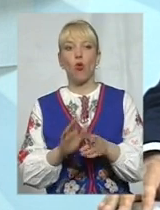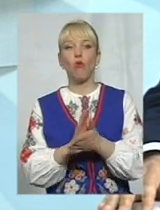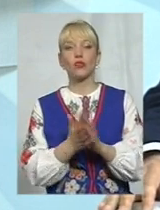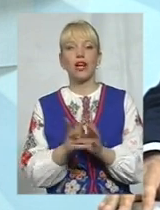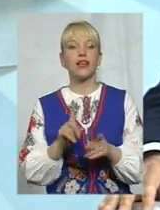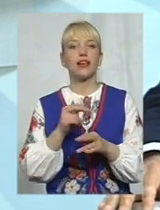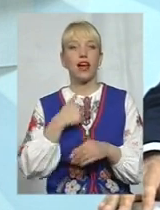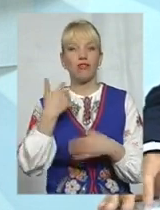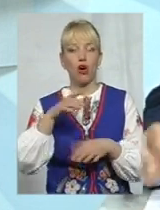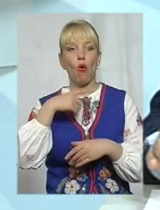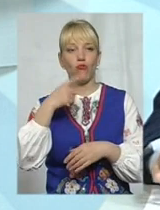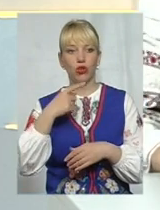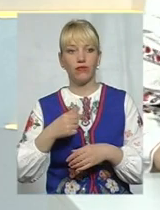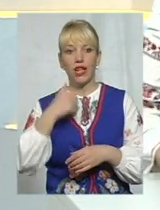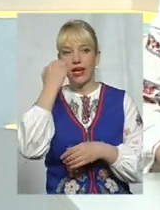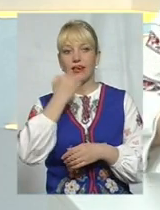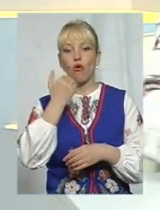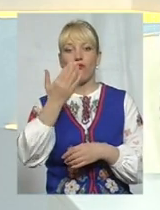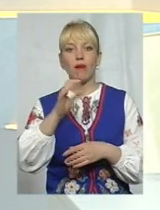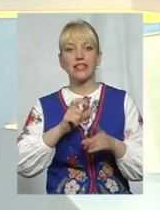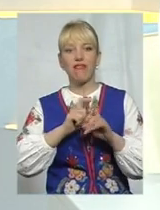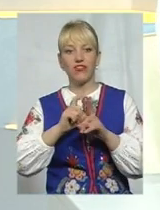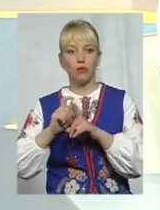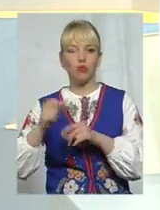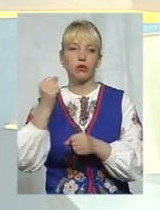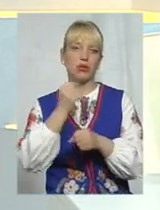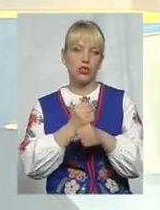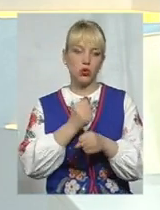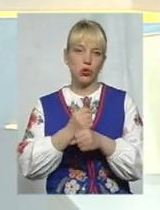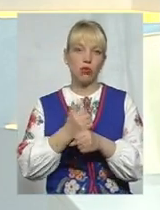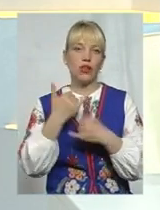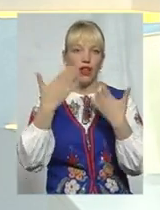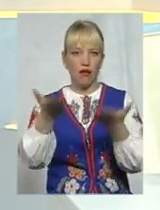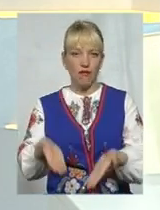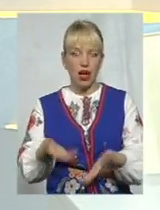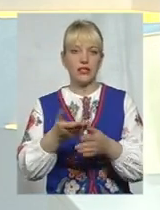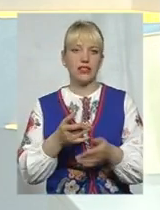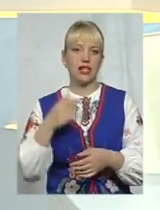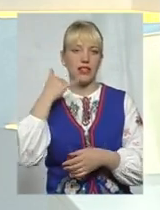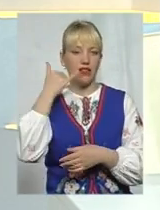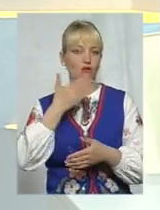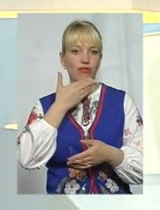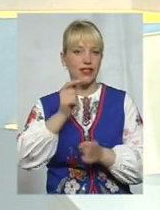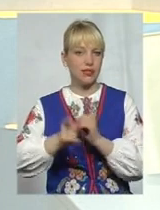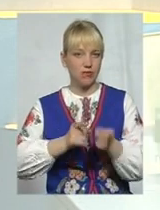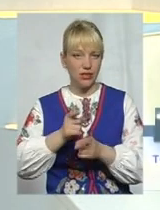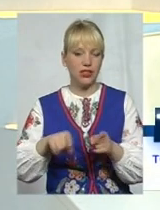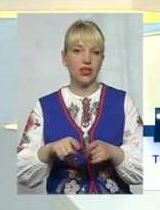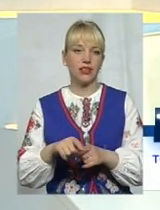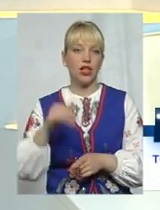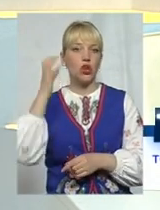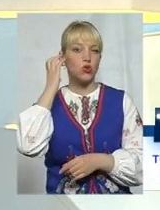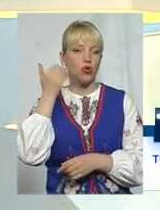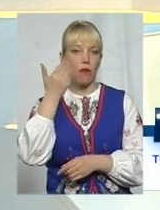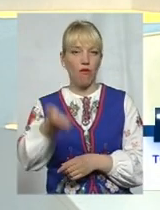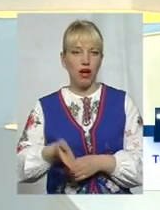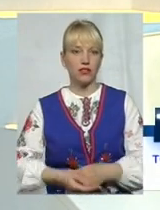який я говорив. Дякую вам за відповідь. Нагадую глядачам, працюємо для вас у прямому ефірі. Телефони зміни 61-9060. Слухаємо вас.